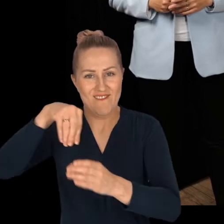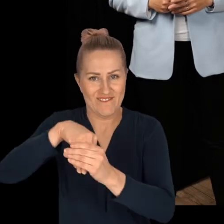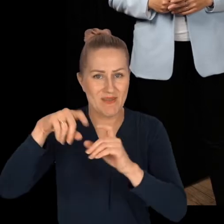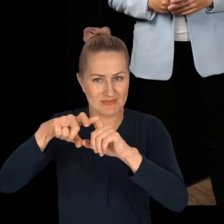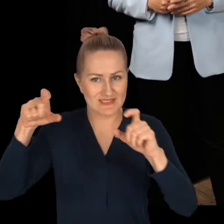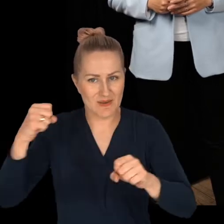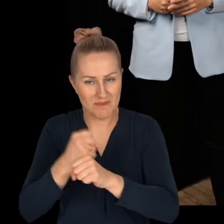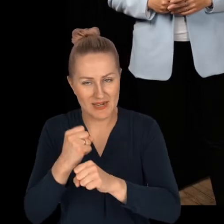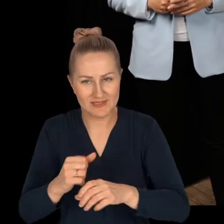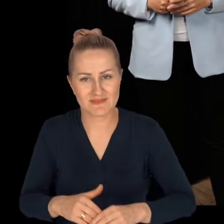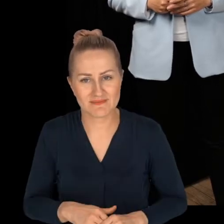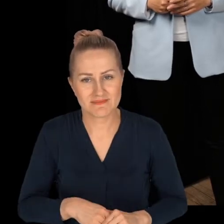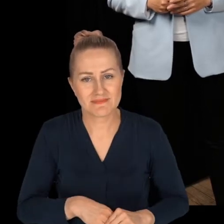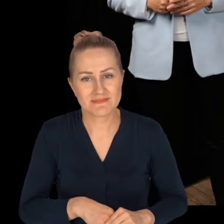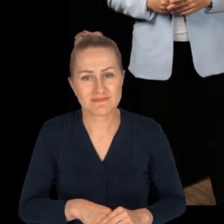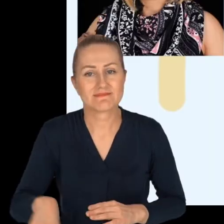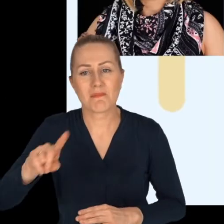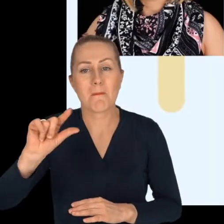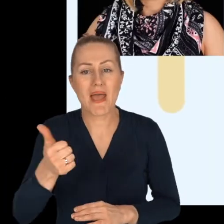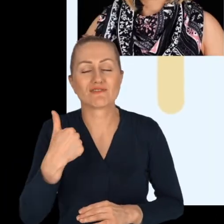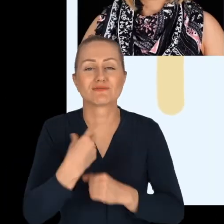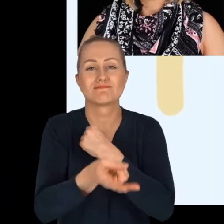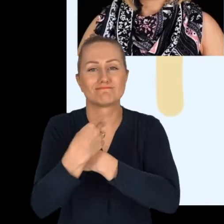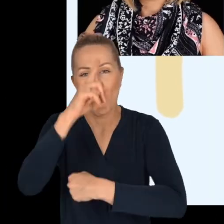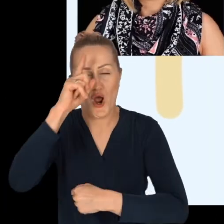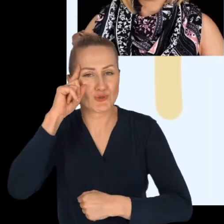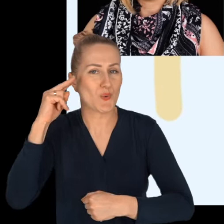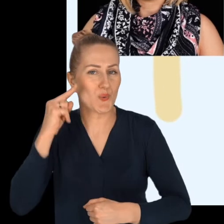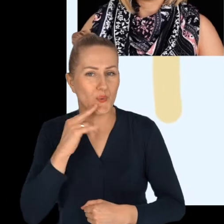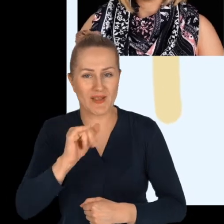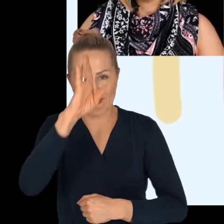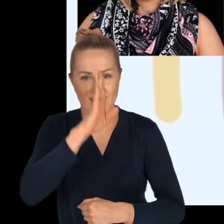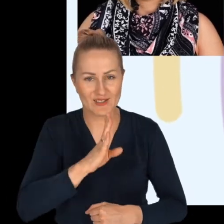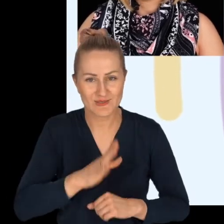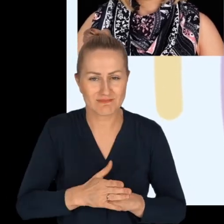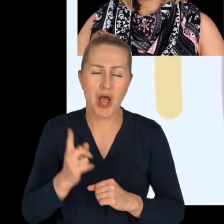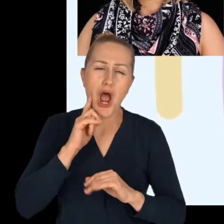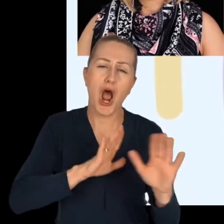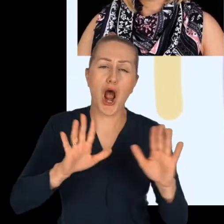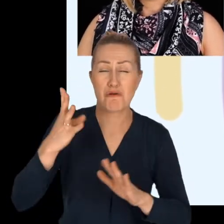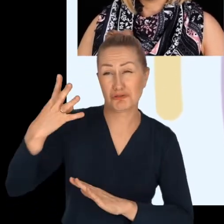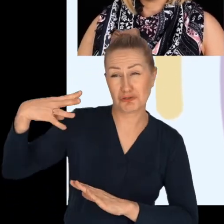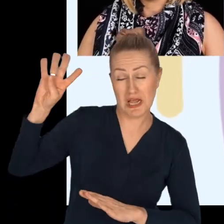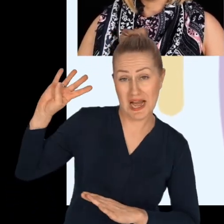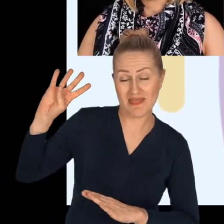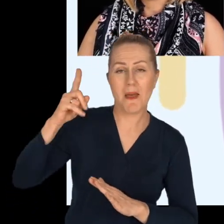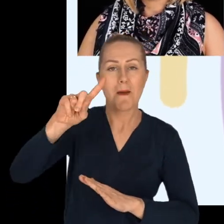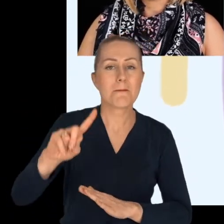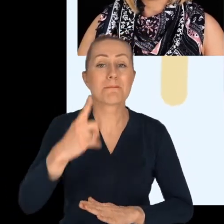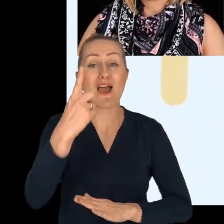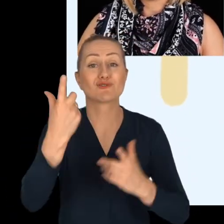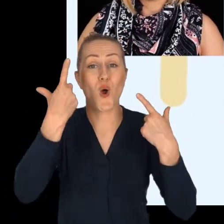naszym zakładzie. Pierwszą z takich rzeczy jest zatrudnianie osób głuchych i niedosłyszących. Około 4 lat temu